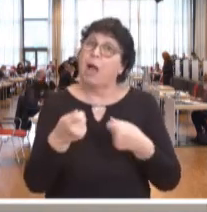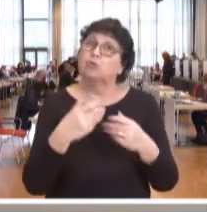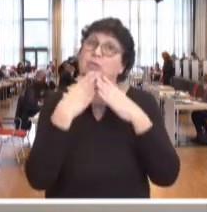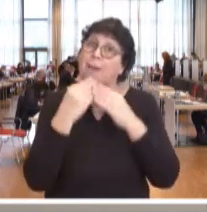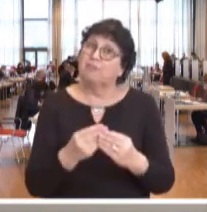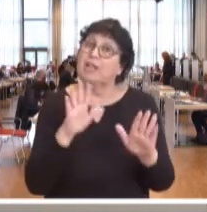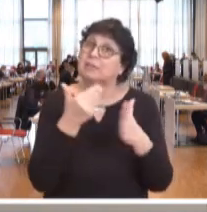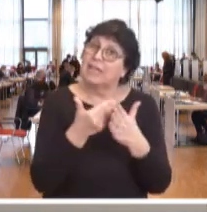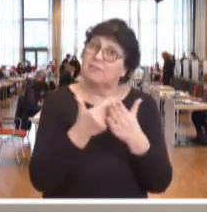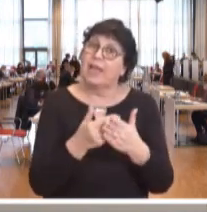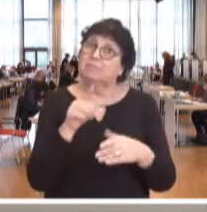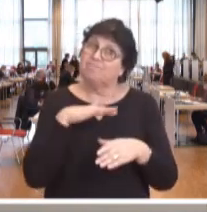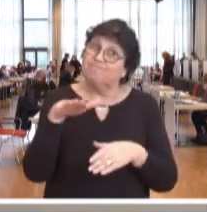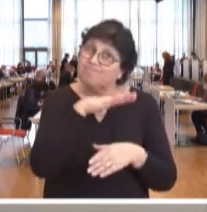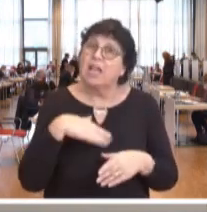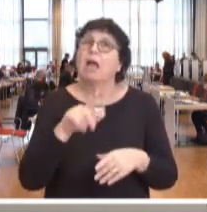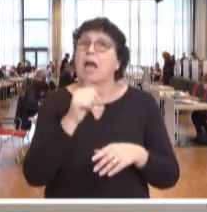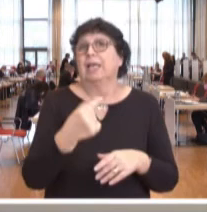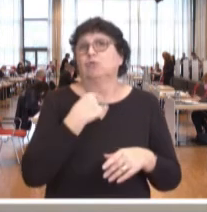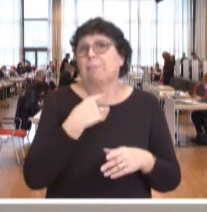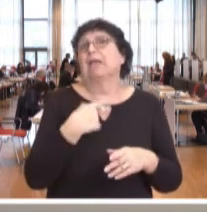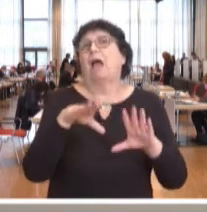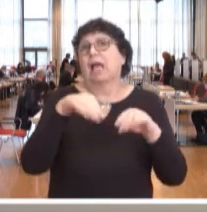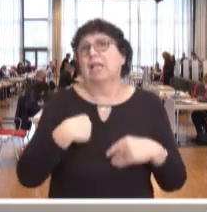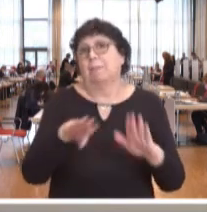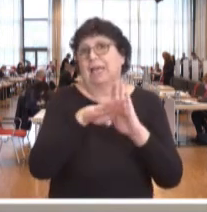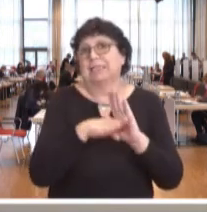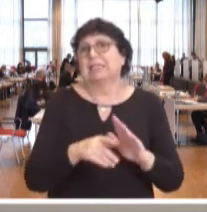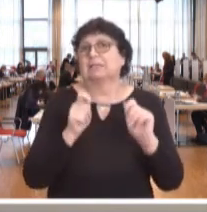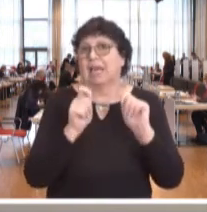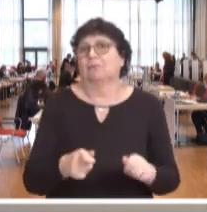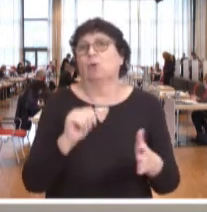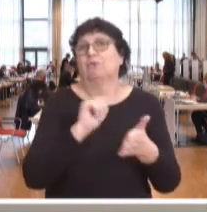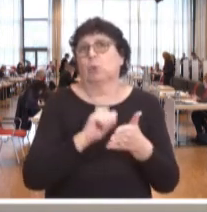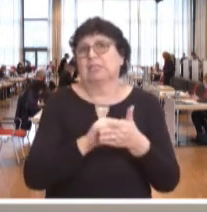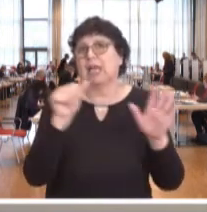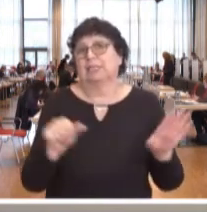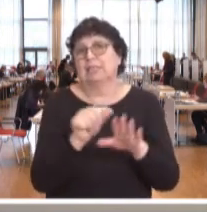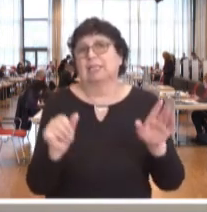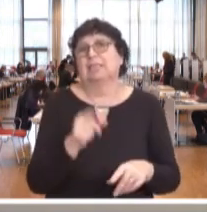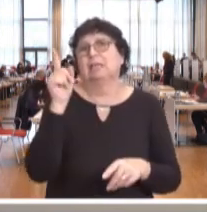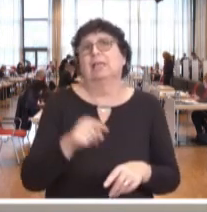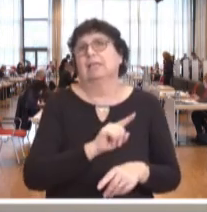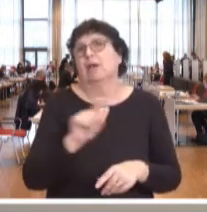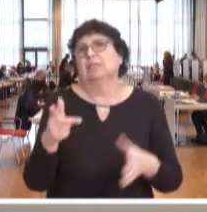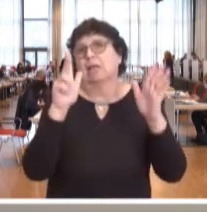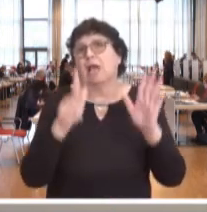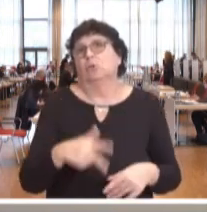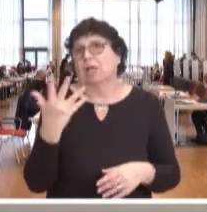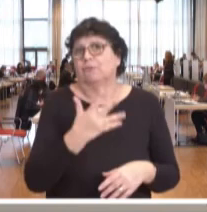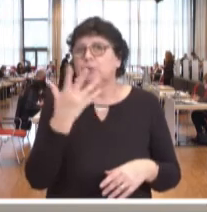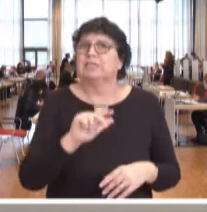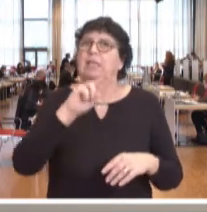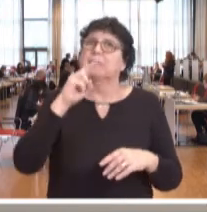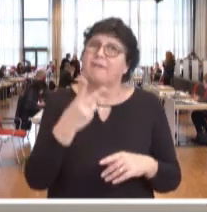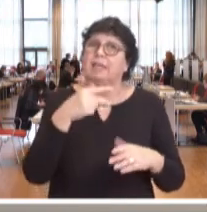empfiehlt dahin im Plenum einstimmig die Annahme des Gesetzesentwurfs Drucksache 16-1815 in